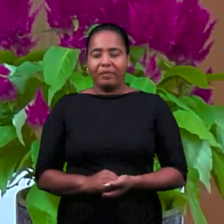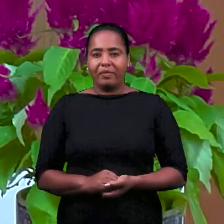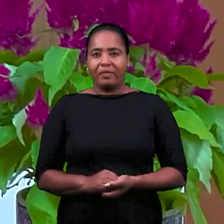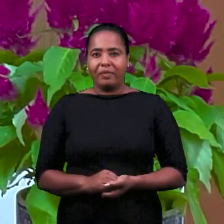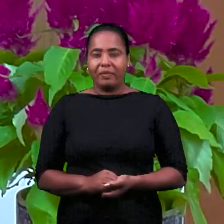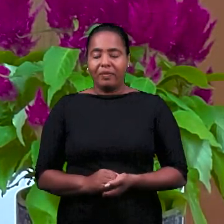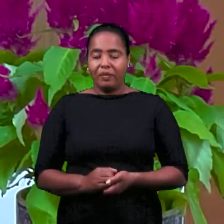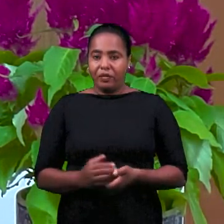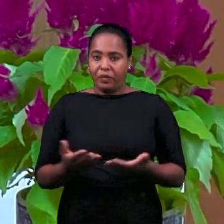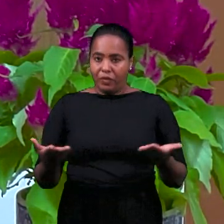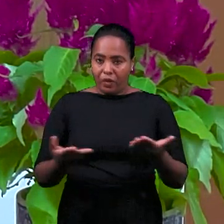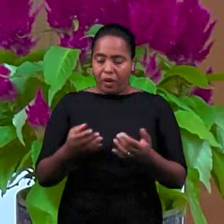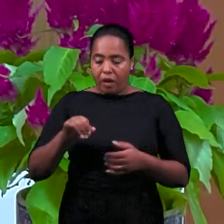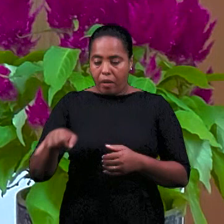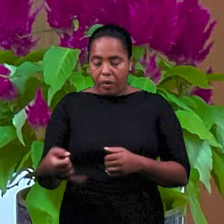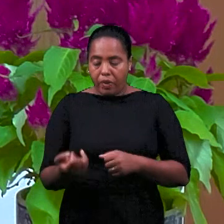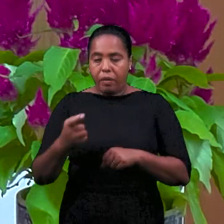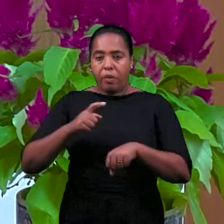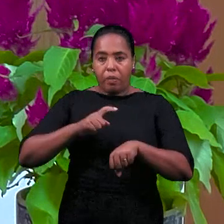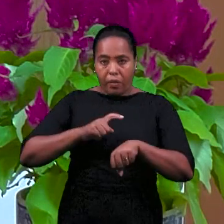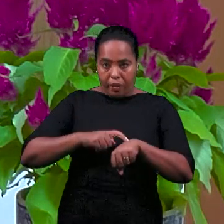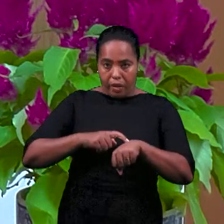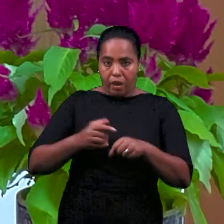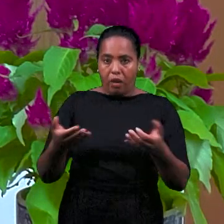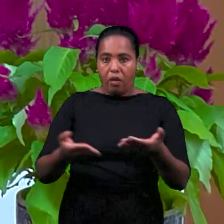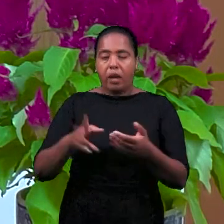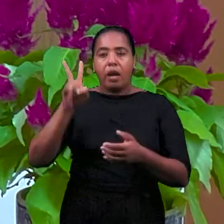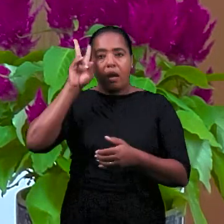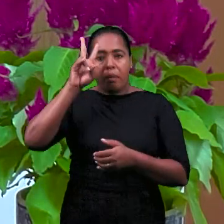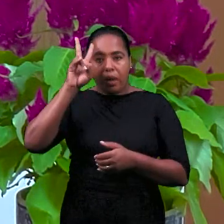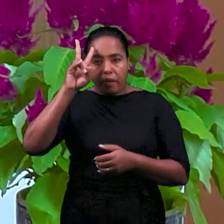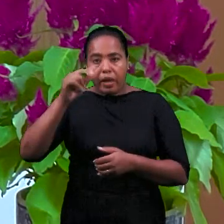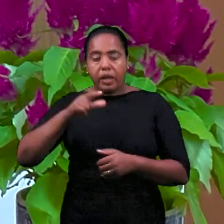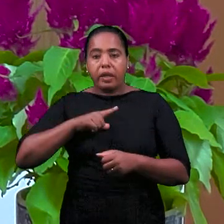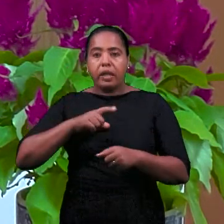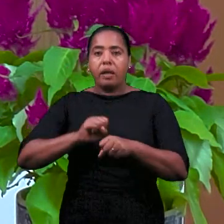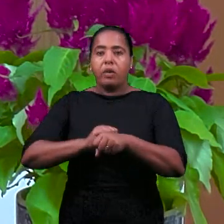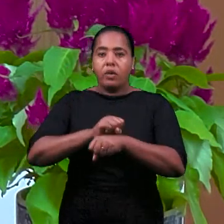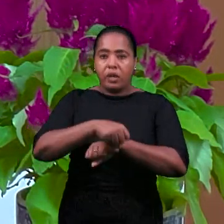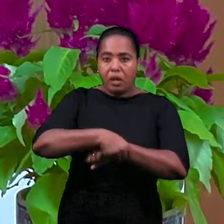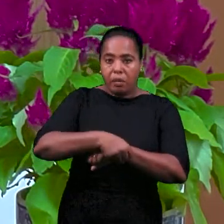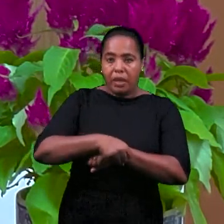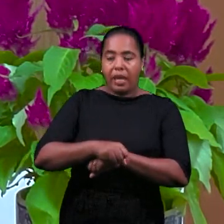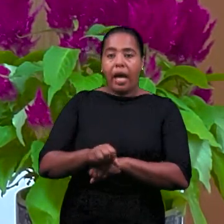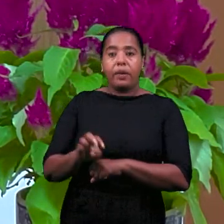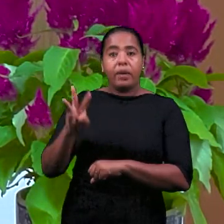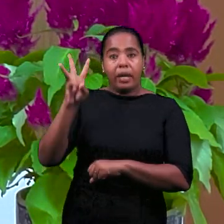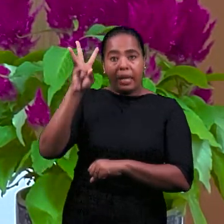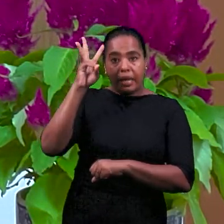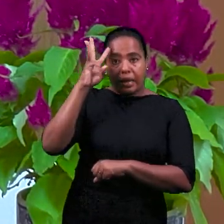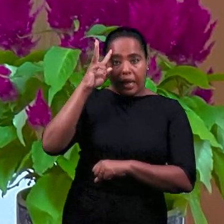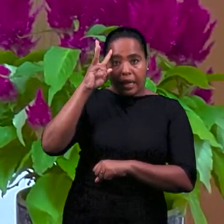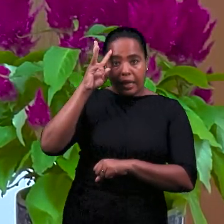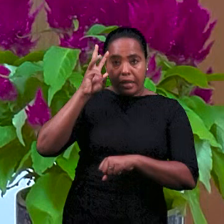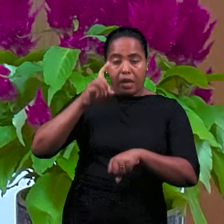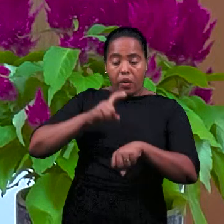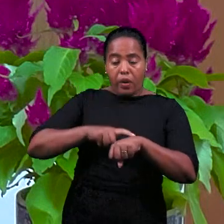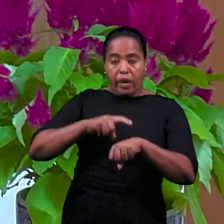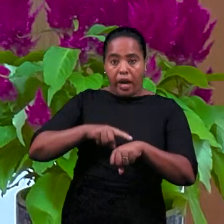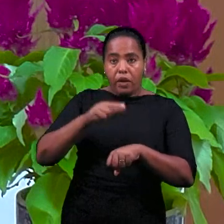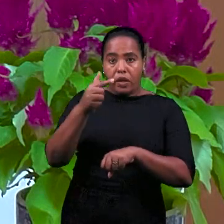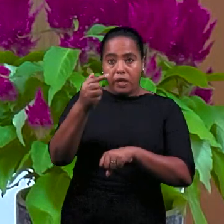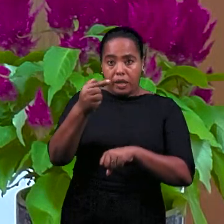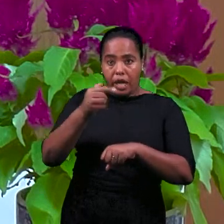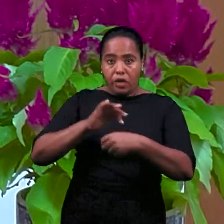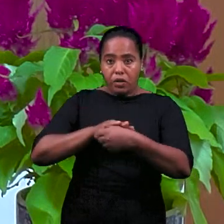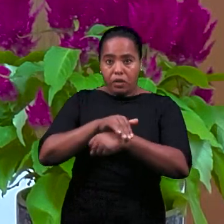И мы хотим воспользоваться этим моментом, напомнить вам, что у нас есть во вторник в 7 часов вечера у